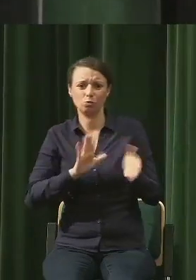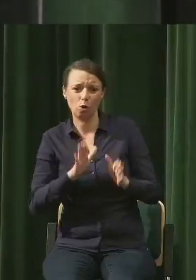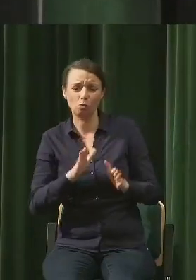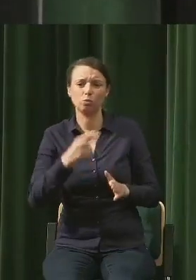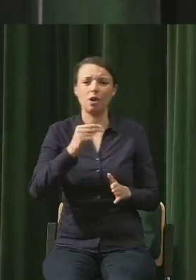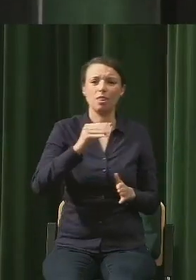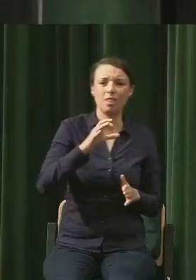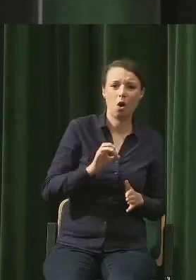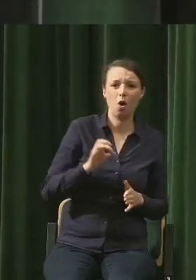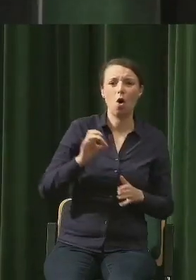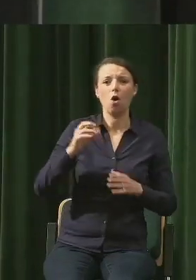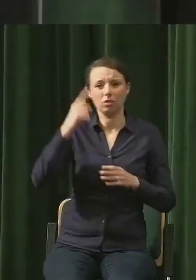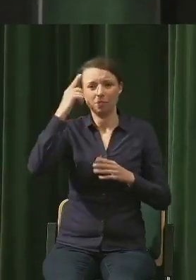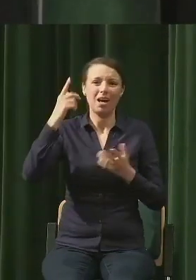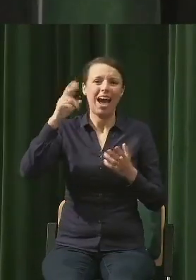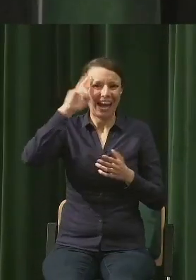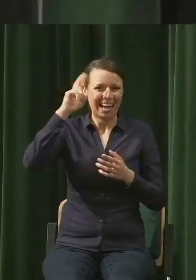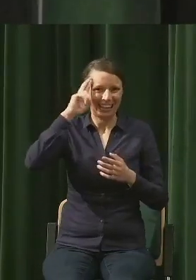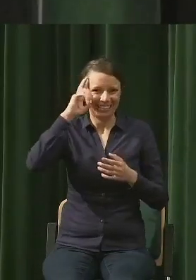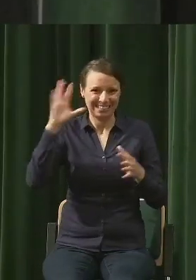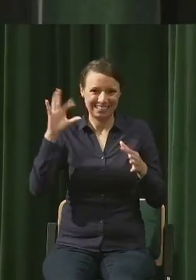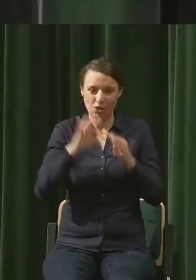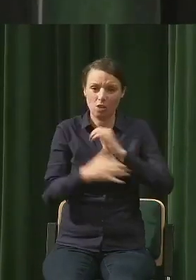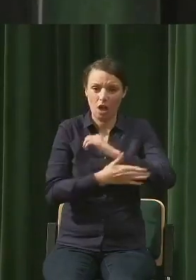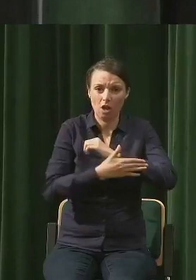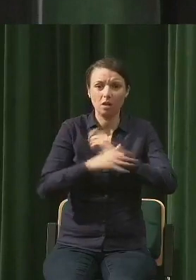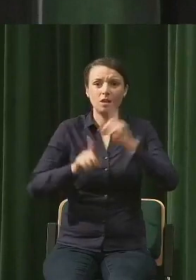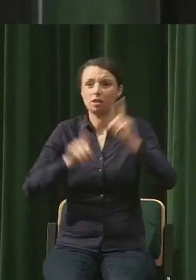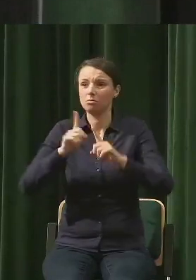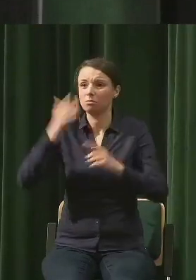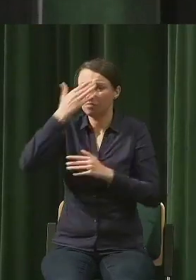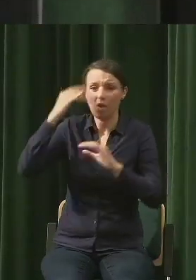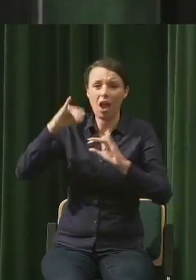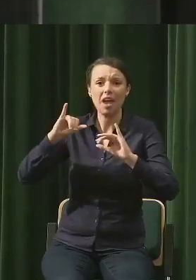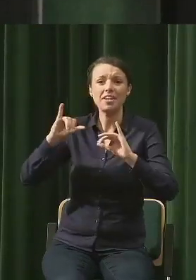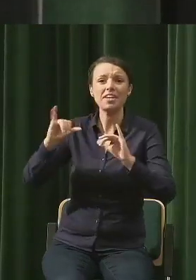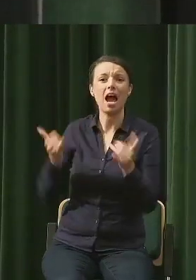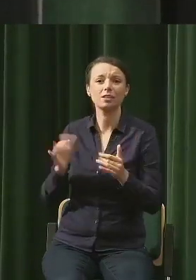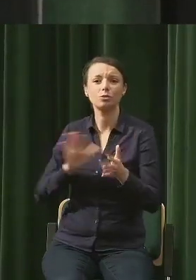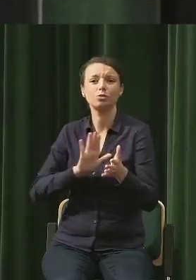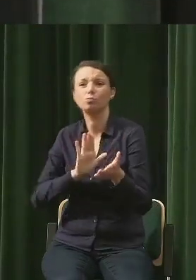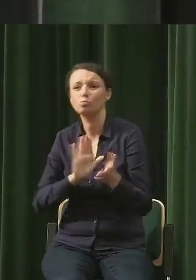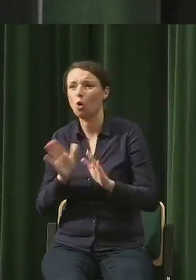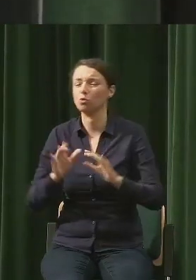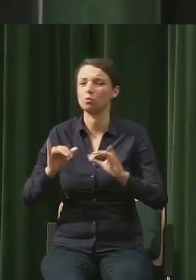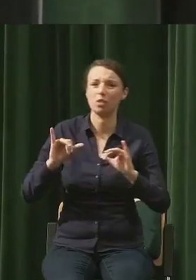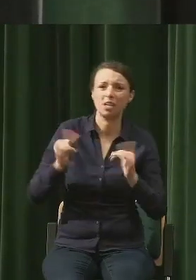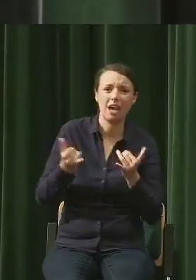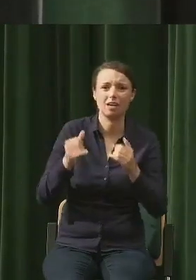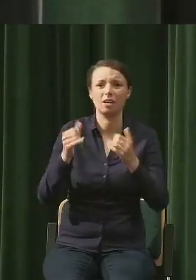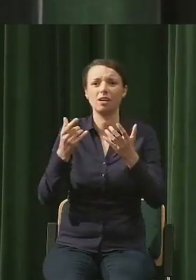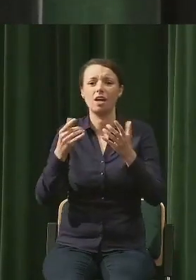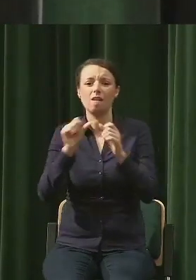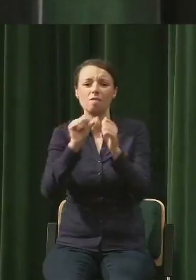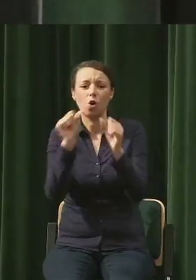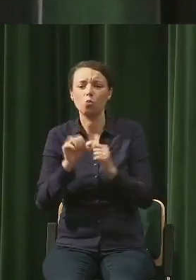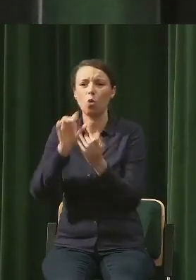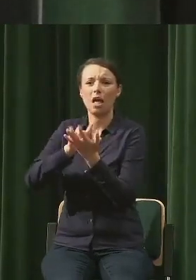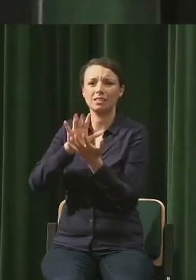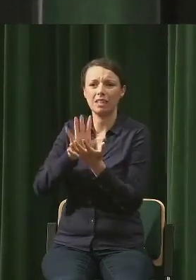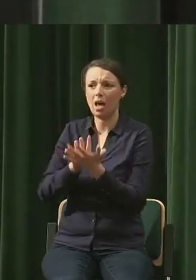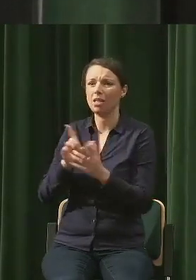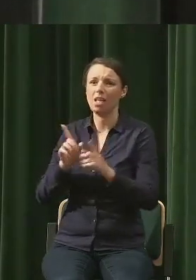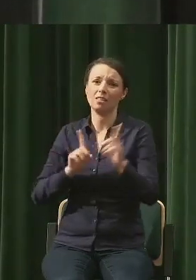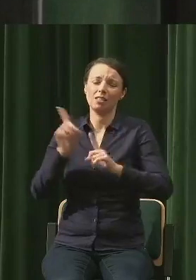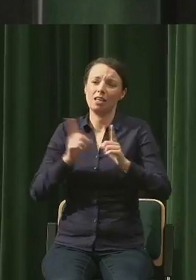dokładnie formuły tej racjonalności, no to ekonomia rzeczywiście traci, traci. Musimy się wycofać my ekonomiści i powiedzieć, no to my nie mamy nic do